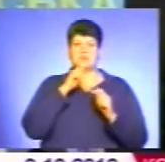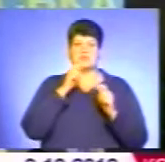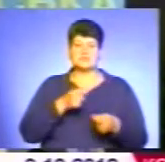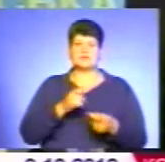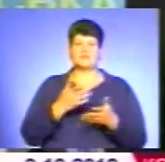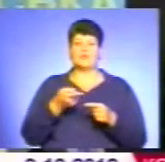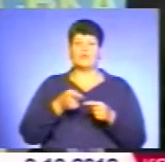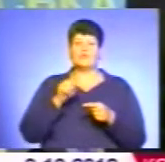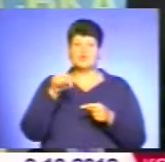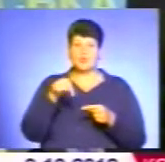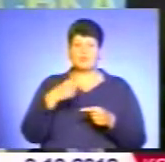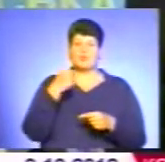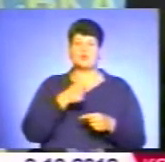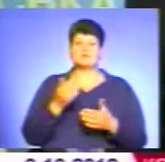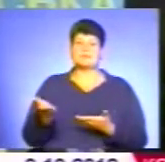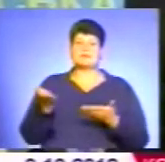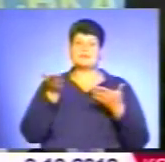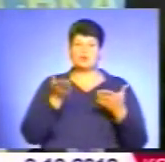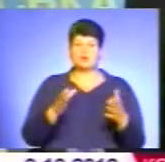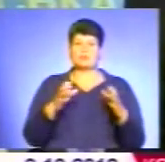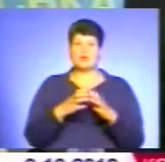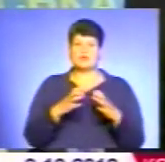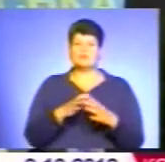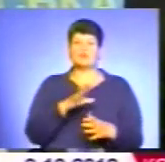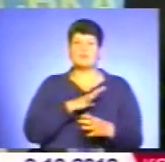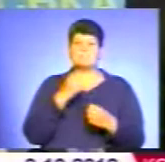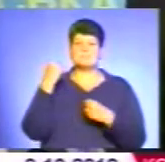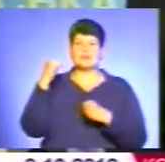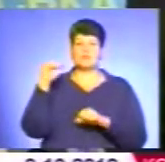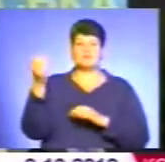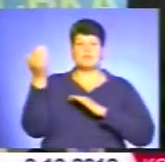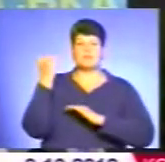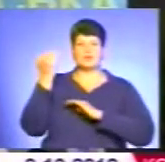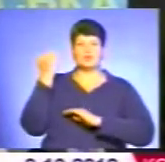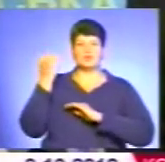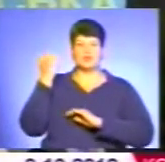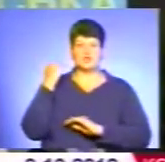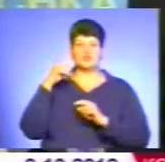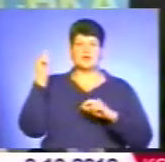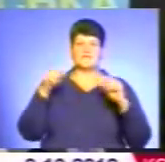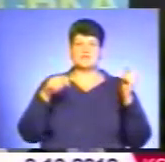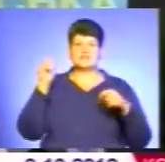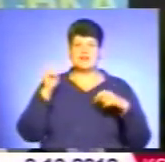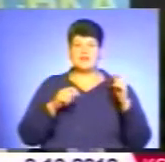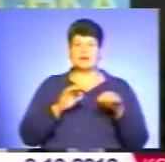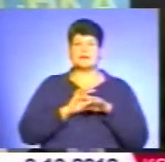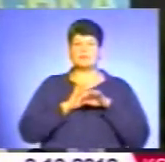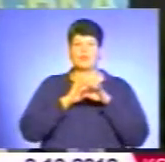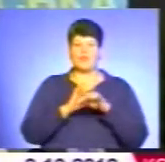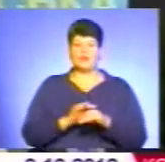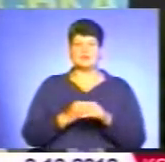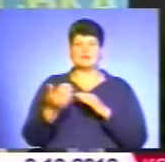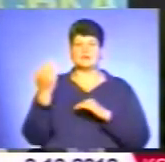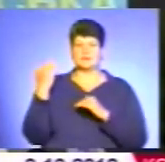запрошуємо, в першу чергу, колективів, які були переможцями минулорічних всіх фестивалів, які проводилися впродовж